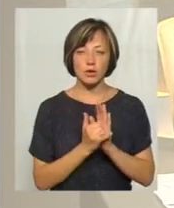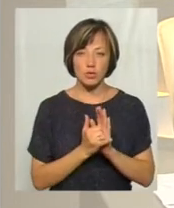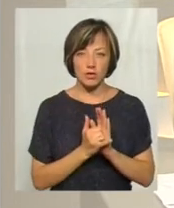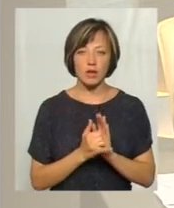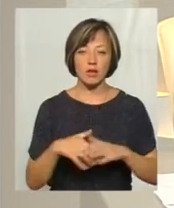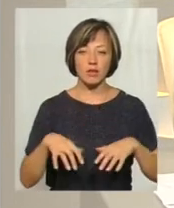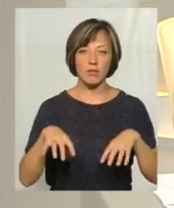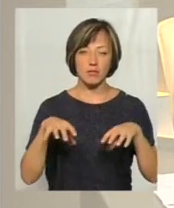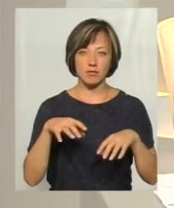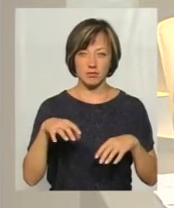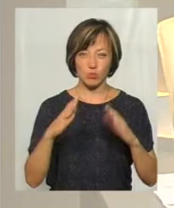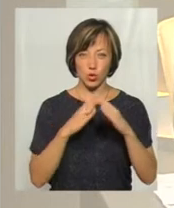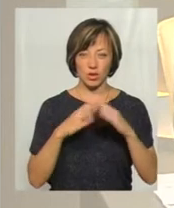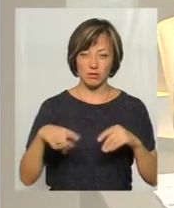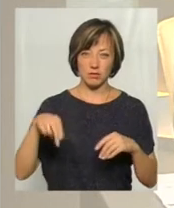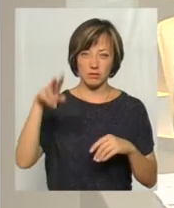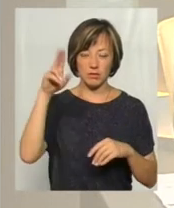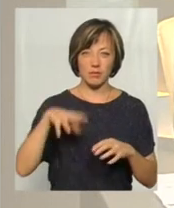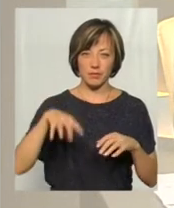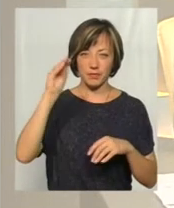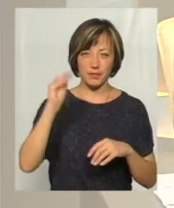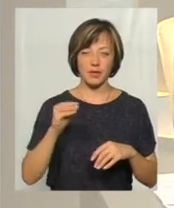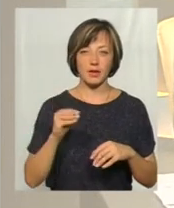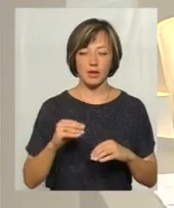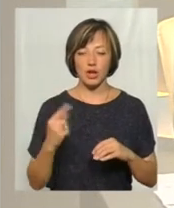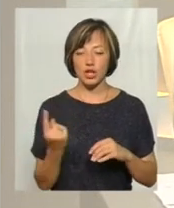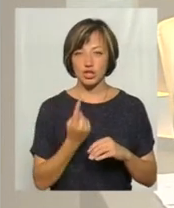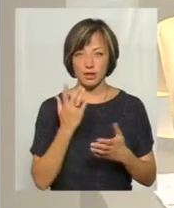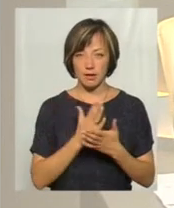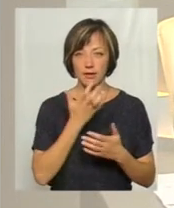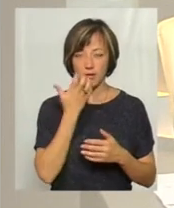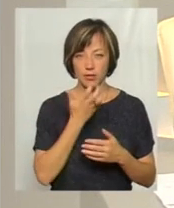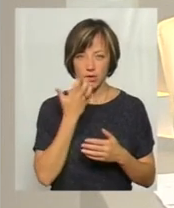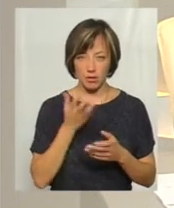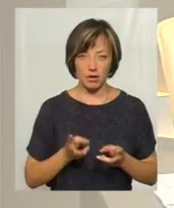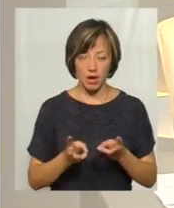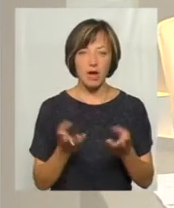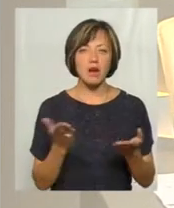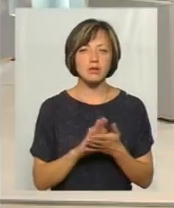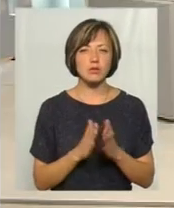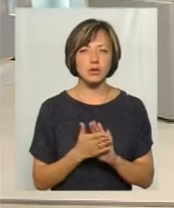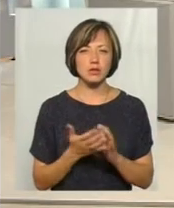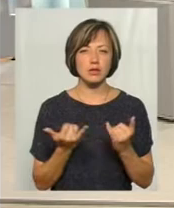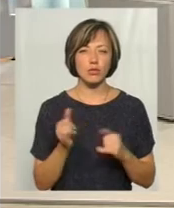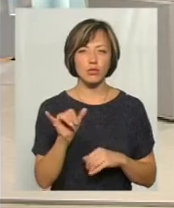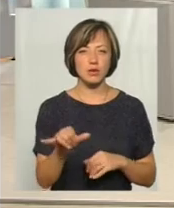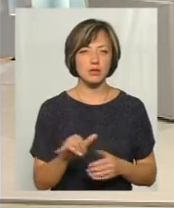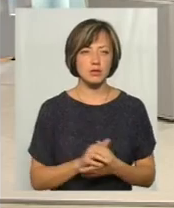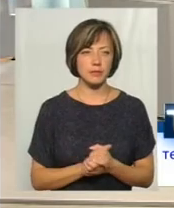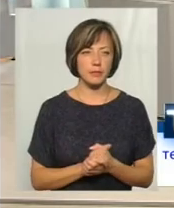багатоквартирні житлові будинки отими лічильниками обліку теплової енергії. Яка ситуація наразі у вас?